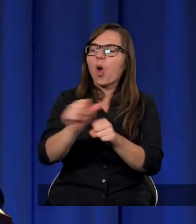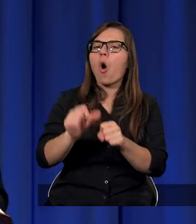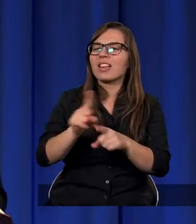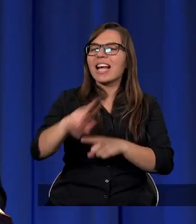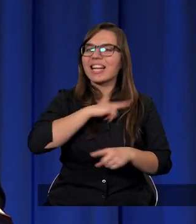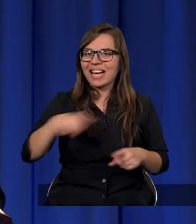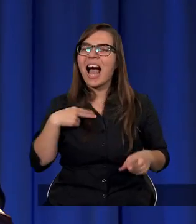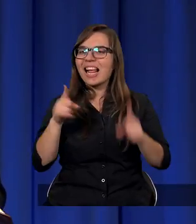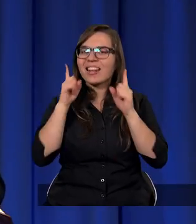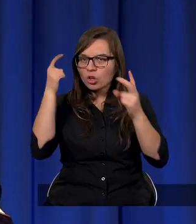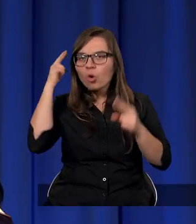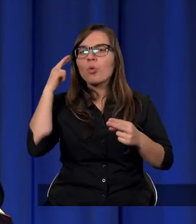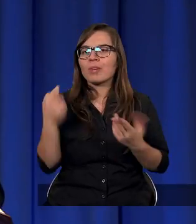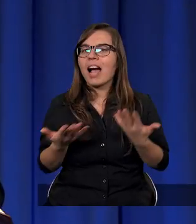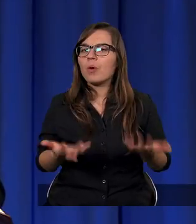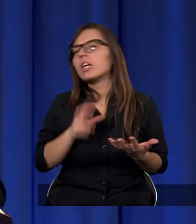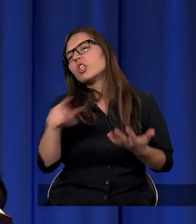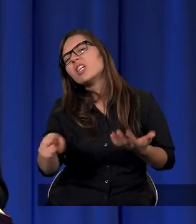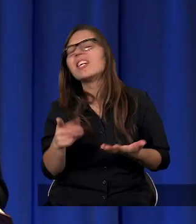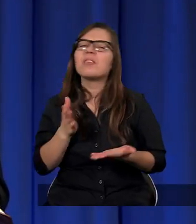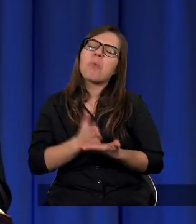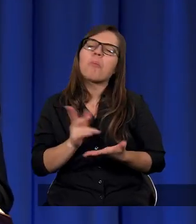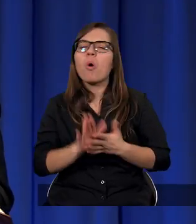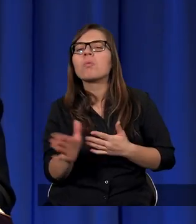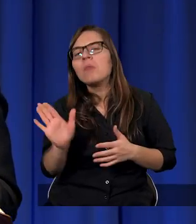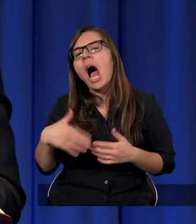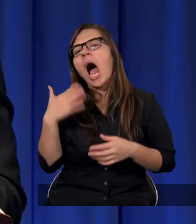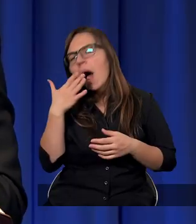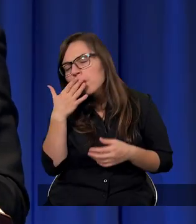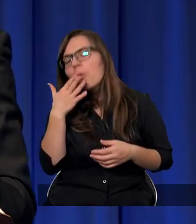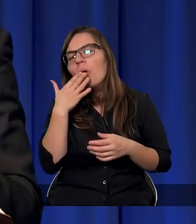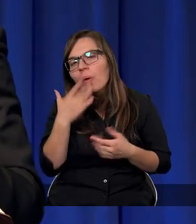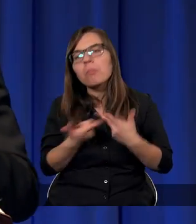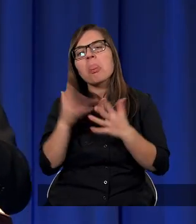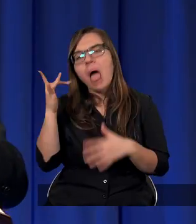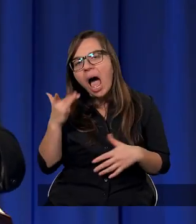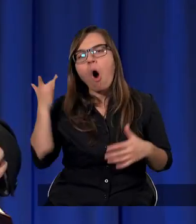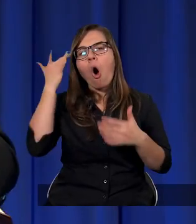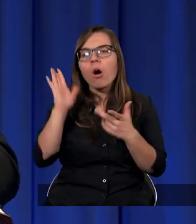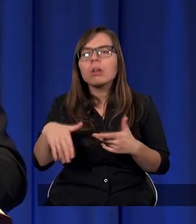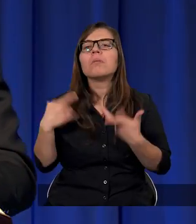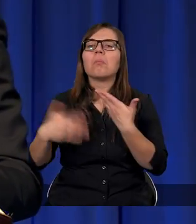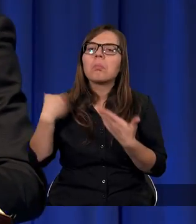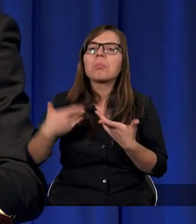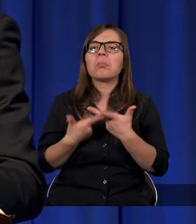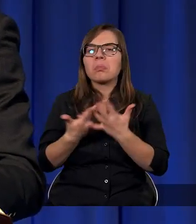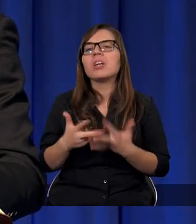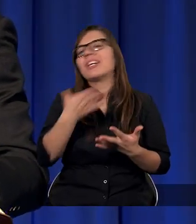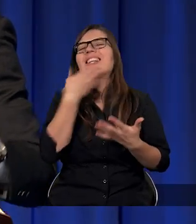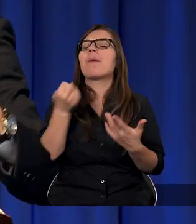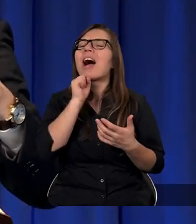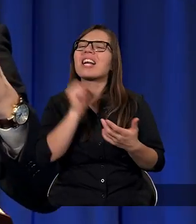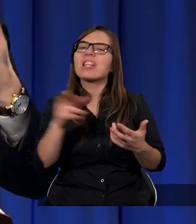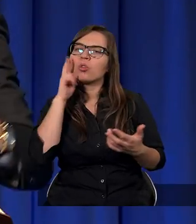to o czym ja mówię w ogóle? Czy to jest takie tylko mówienie o jakiejś teologii i nie ma to żadnego związku z